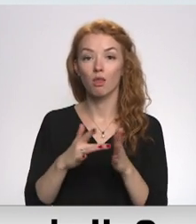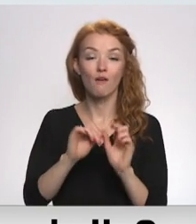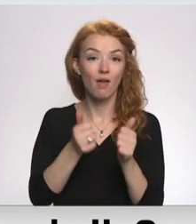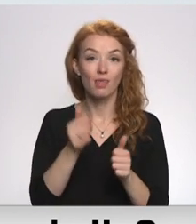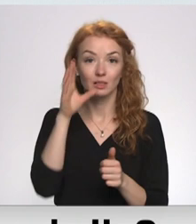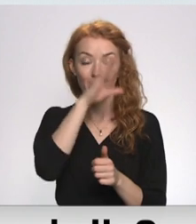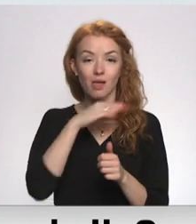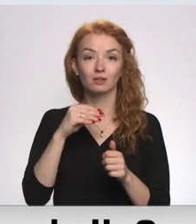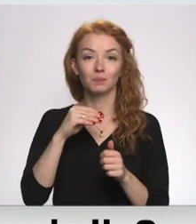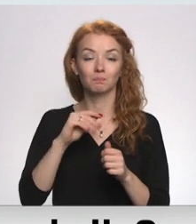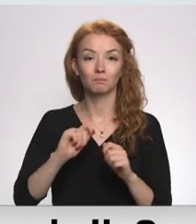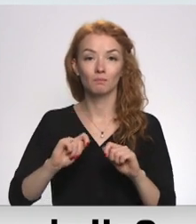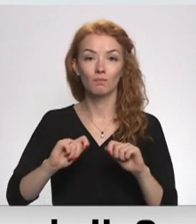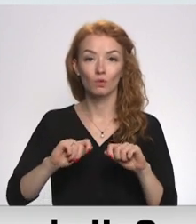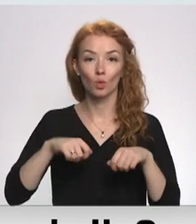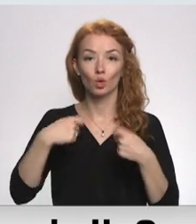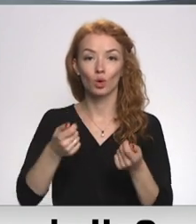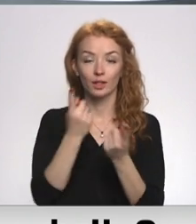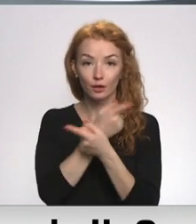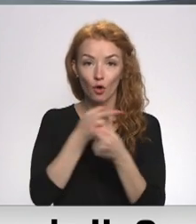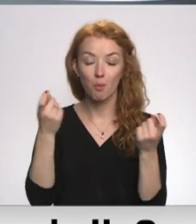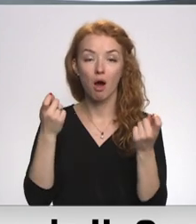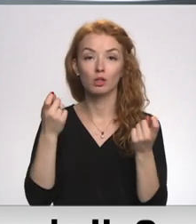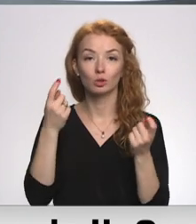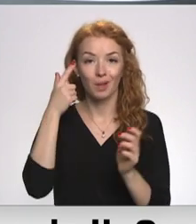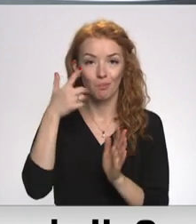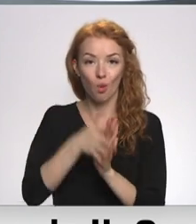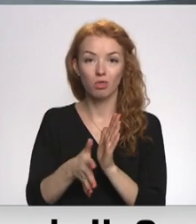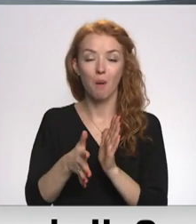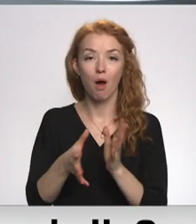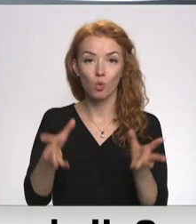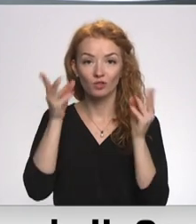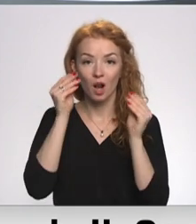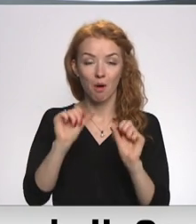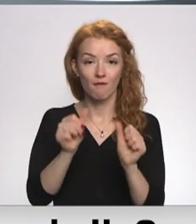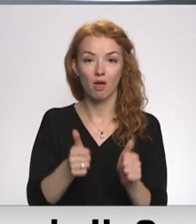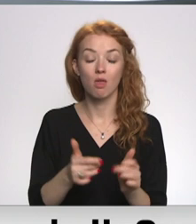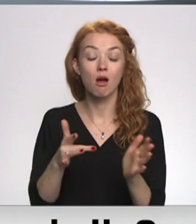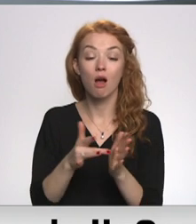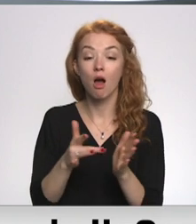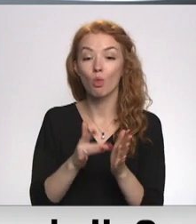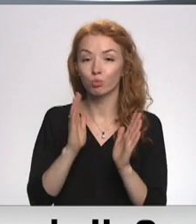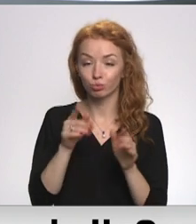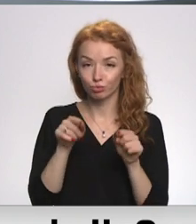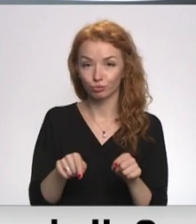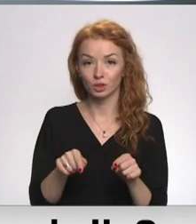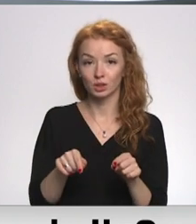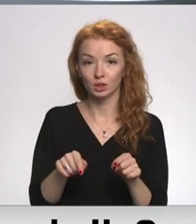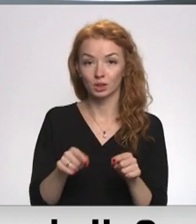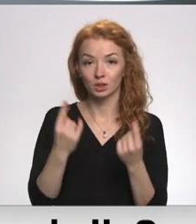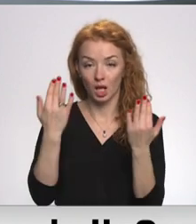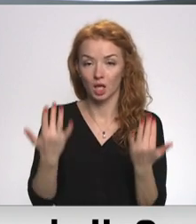spējuši nodot informāciju saprotamā un uzturamā veidā, kādas būs šī soļa sēkas.